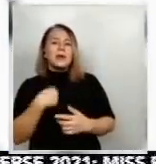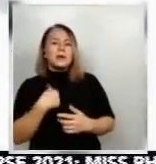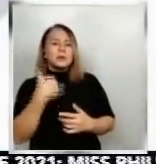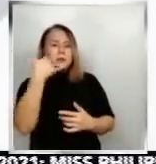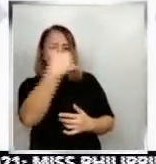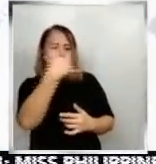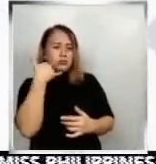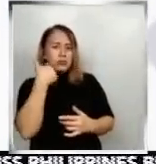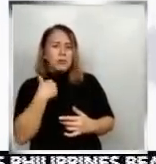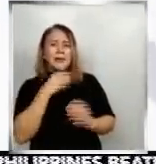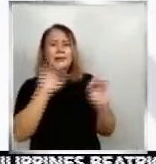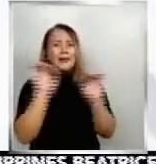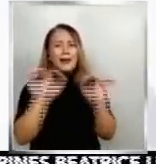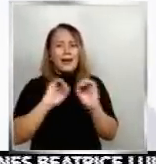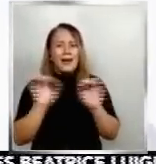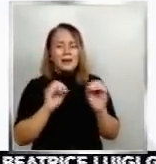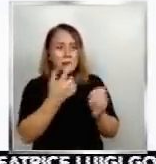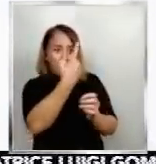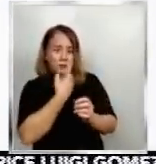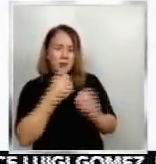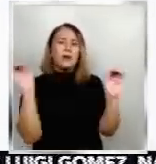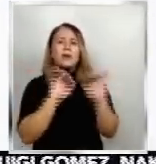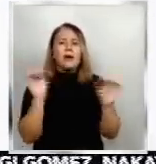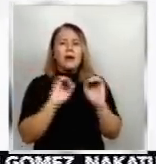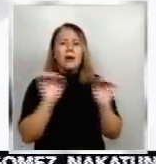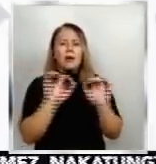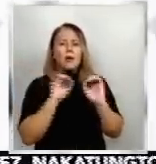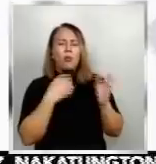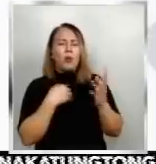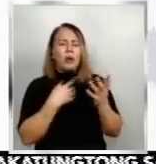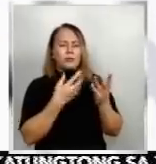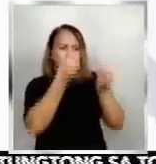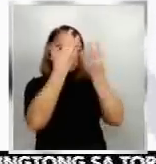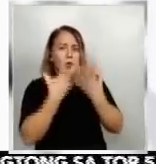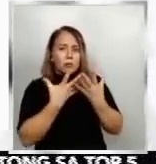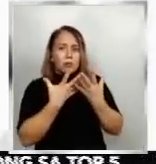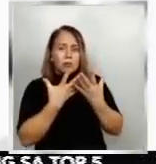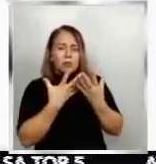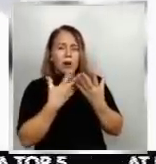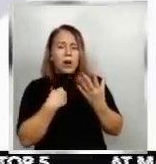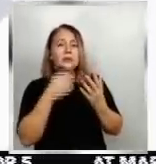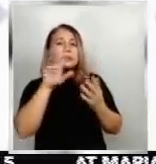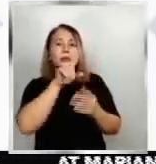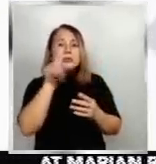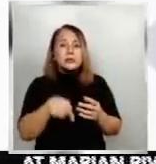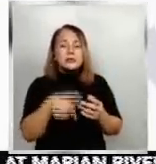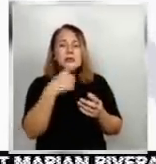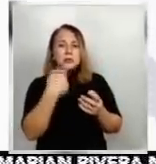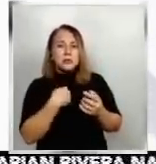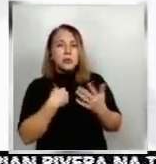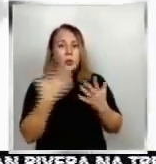tumawag sa akin para panungin eh. Wala man lang courtesy na tawagan ako na panungin. Hindi ba? We belong to the same